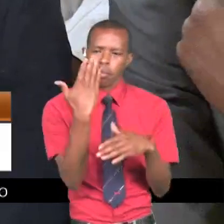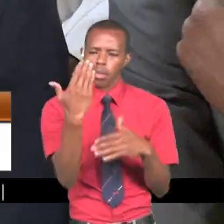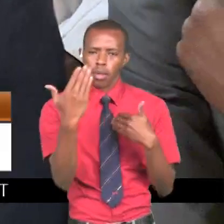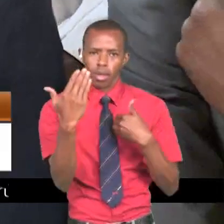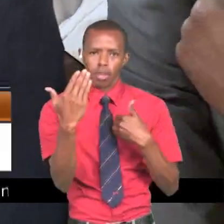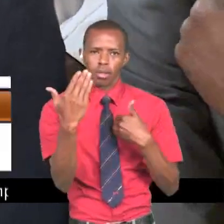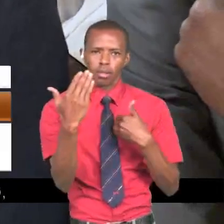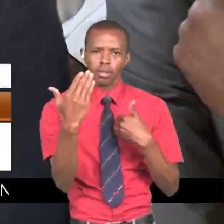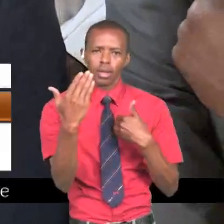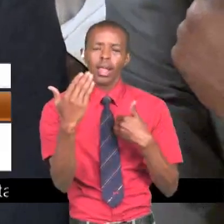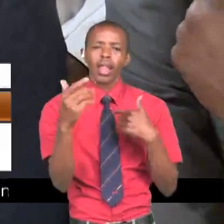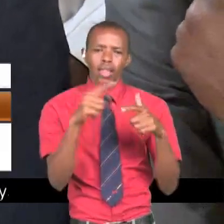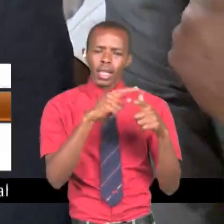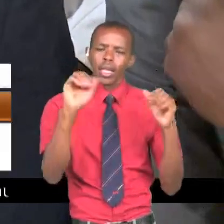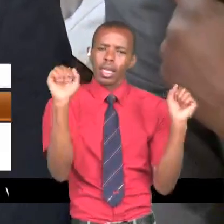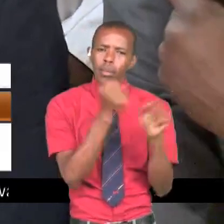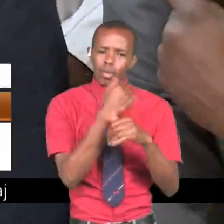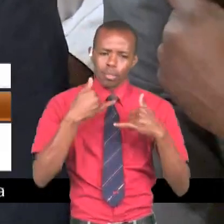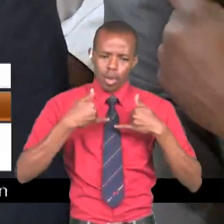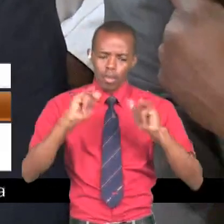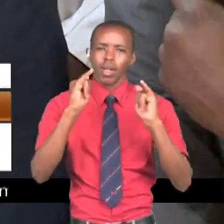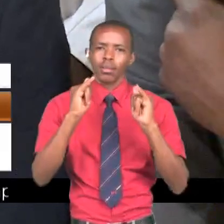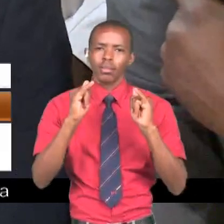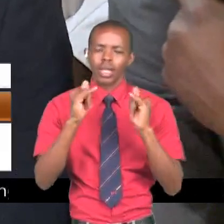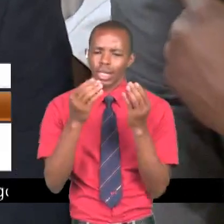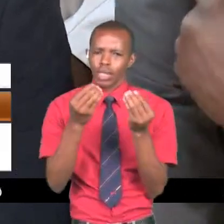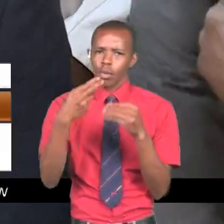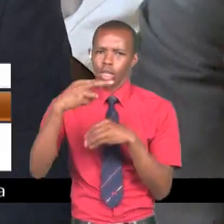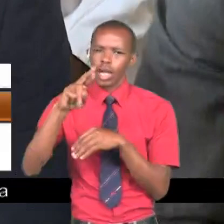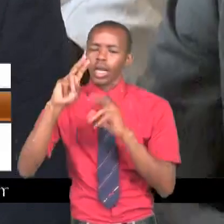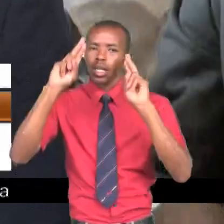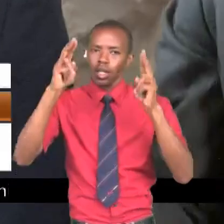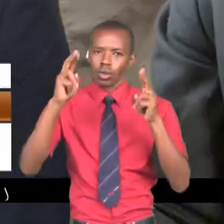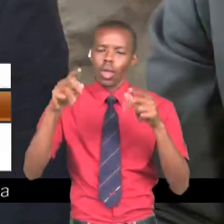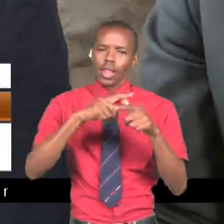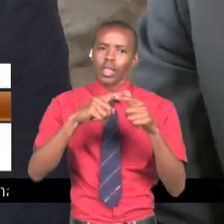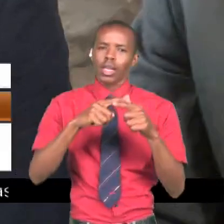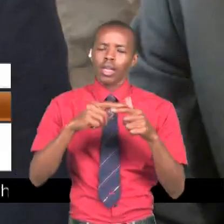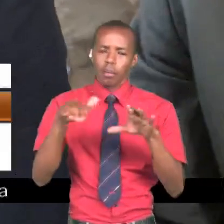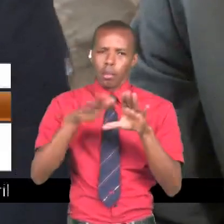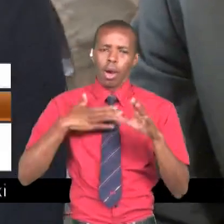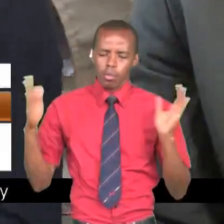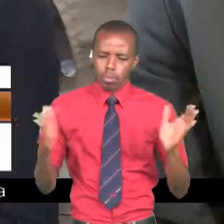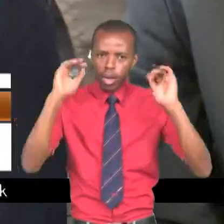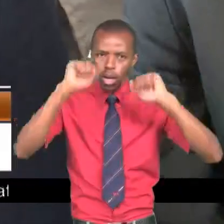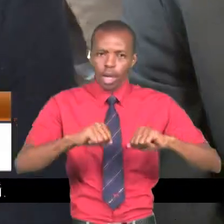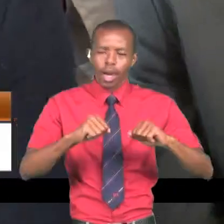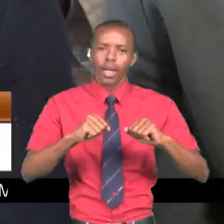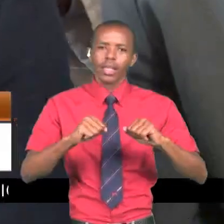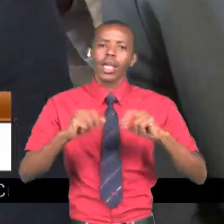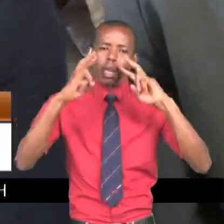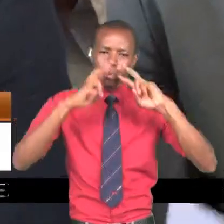mwaka wao